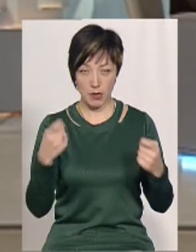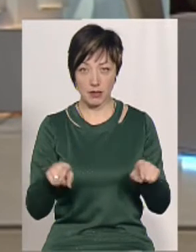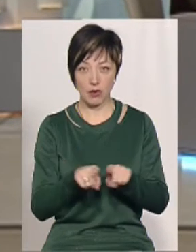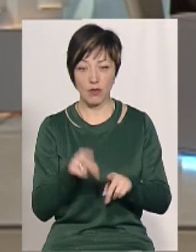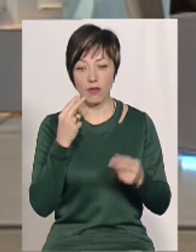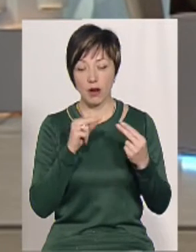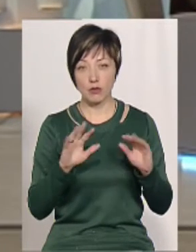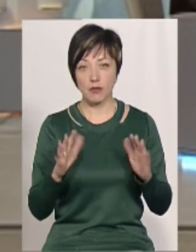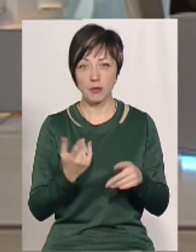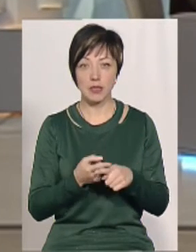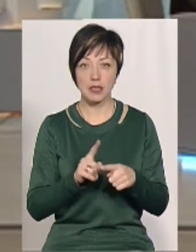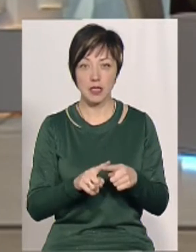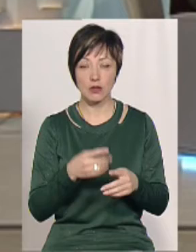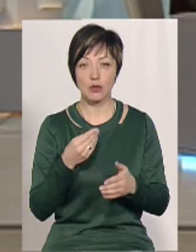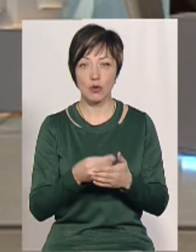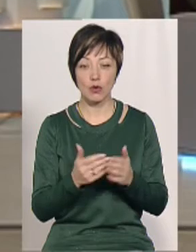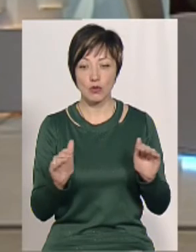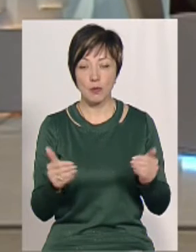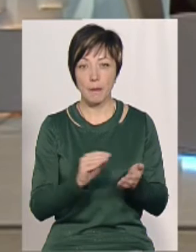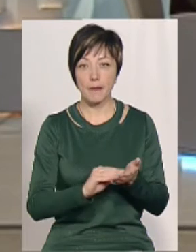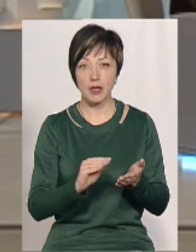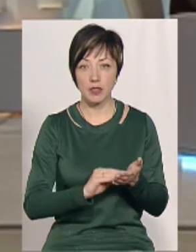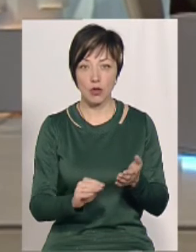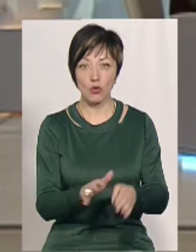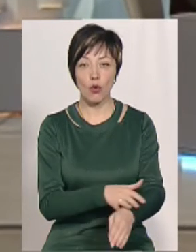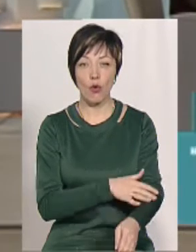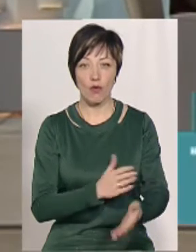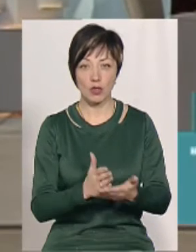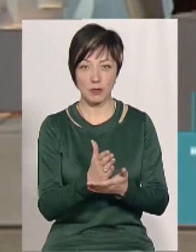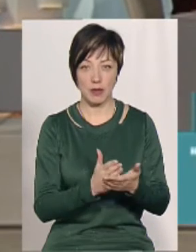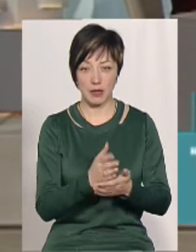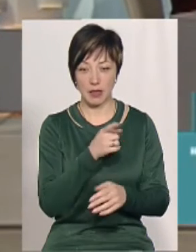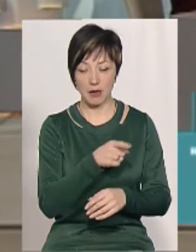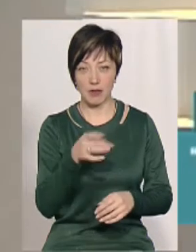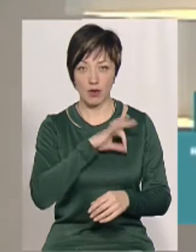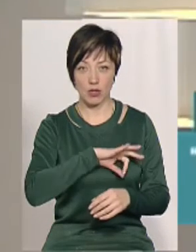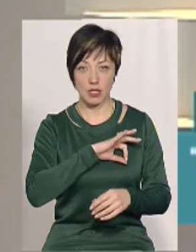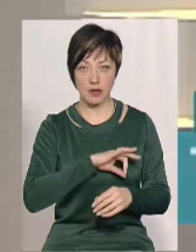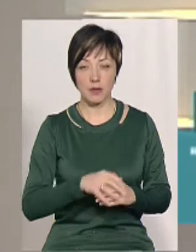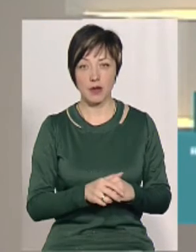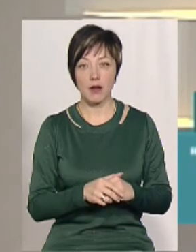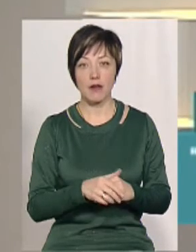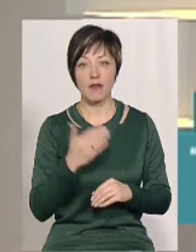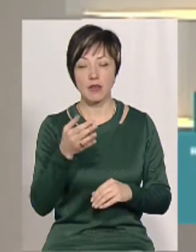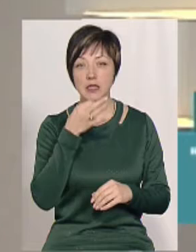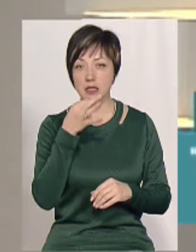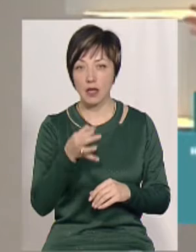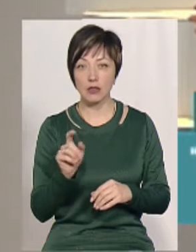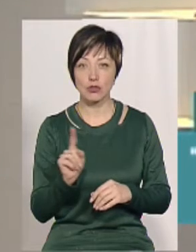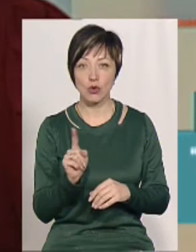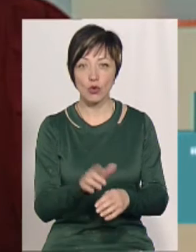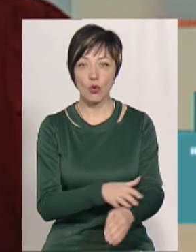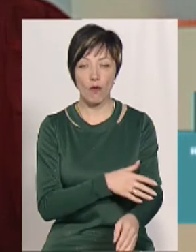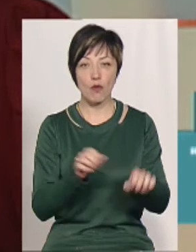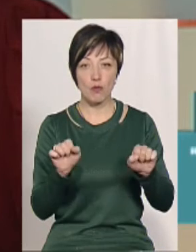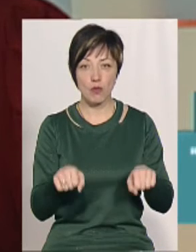От в кращому разі це в дорожчому стегменті пишуть слово довготривалий термін експлуатації. Ви зауважили, пані Тетяно, що